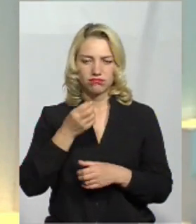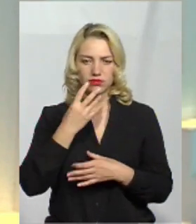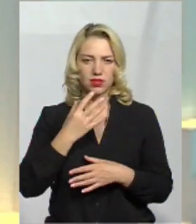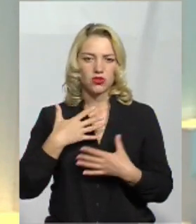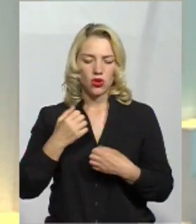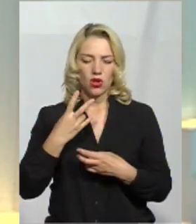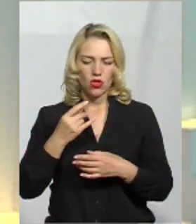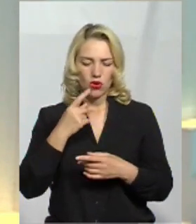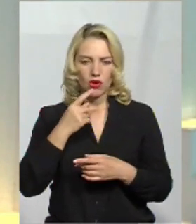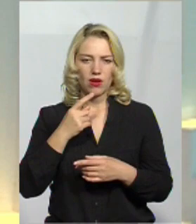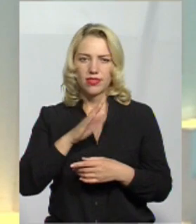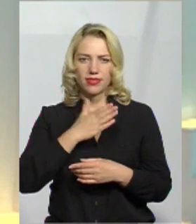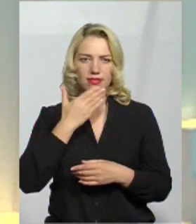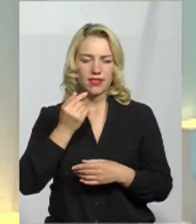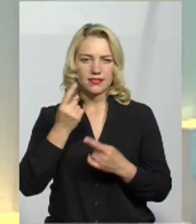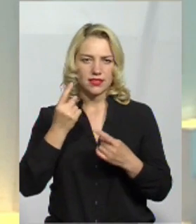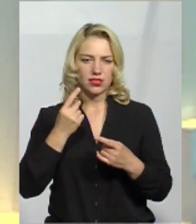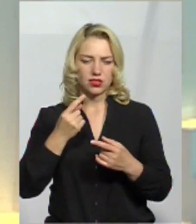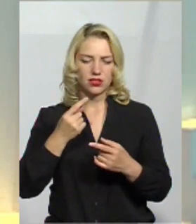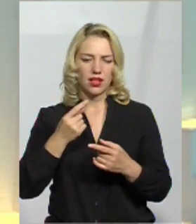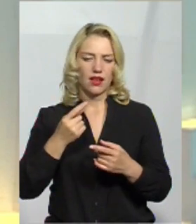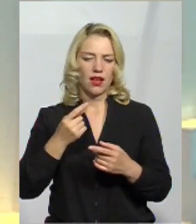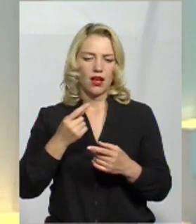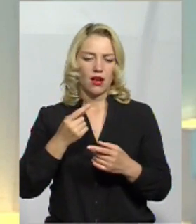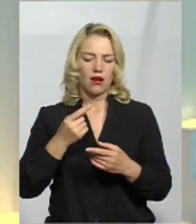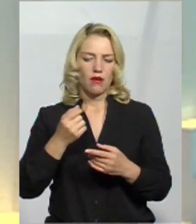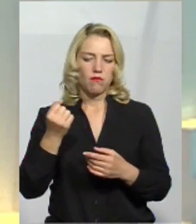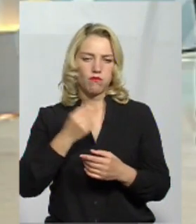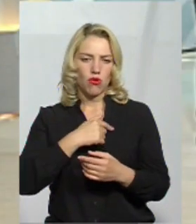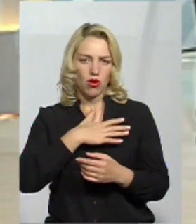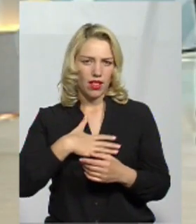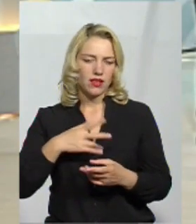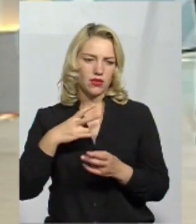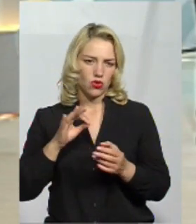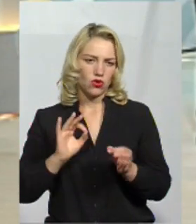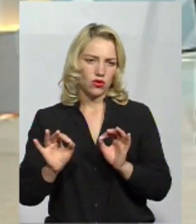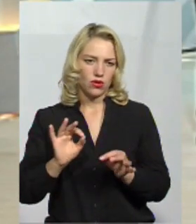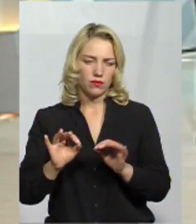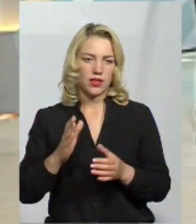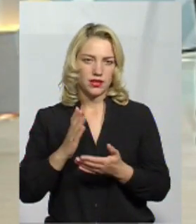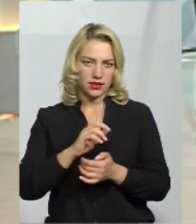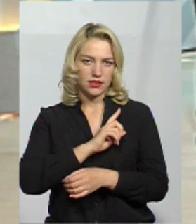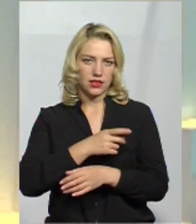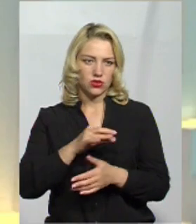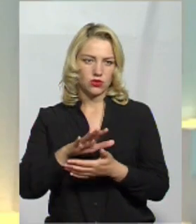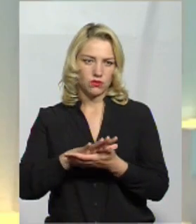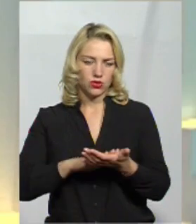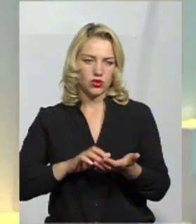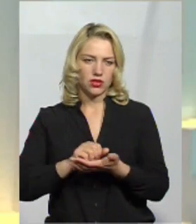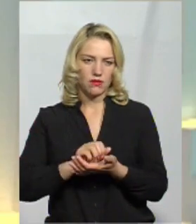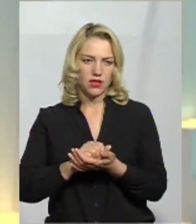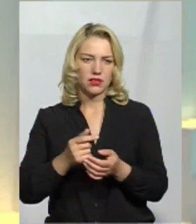Поранення незначне, неглибоке. Кісток не пробило. Нормально. Все ви маєте для того, щоб продовжувати боротьбу?